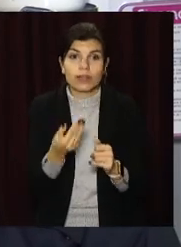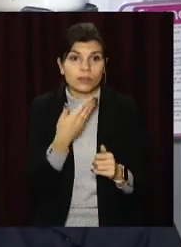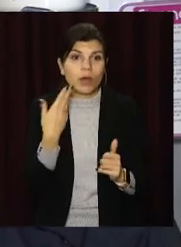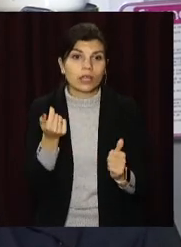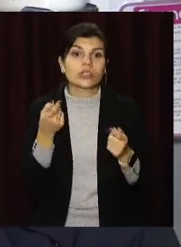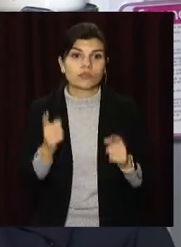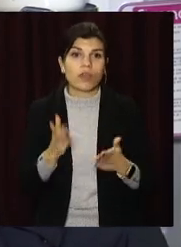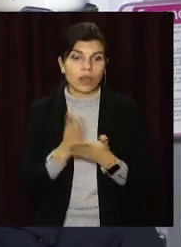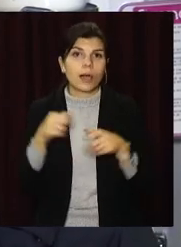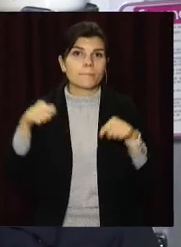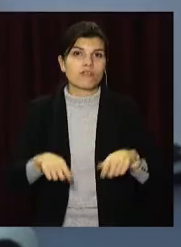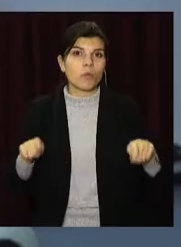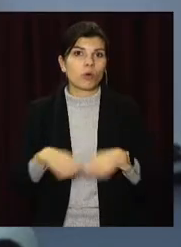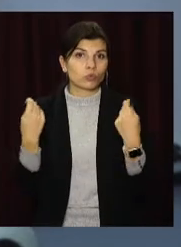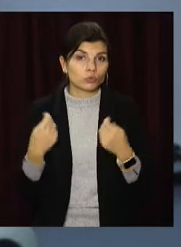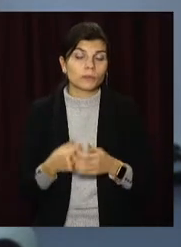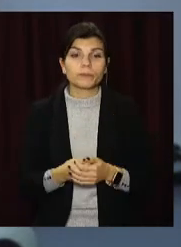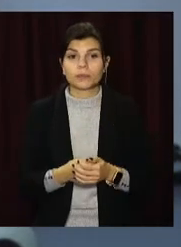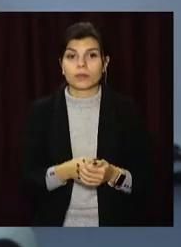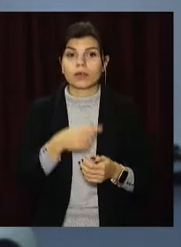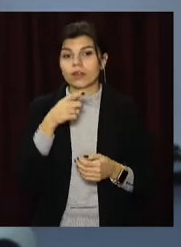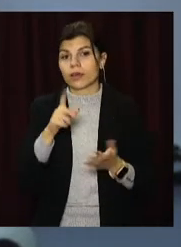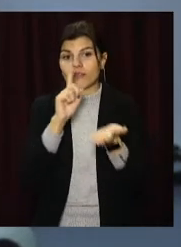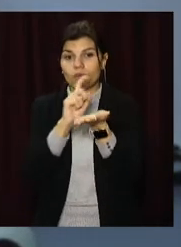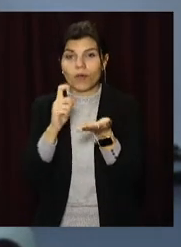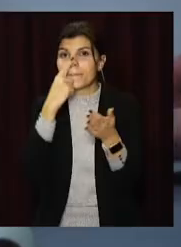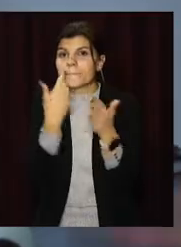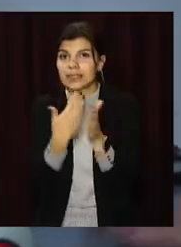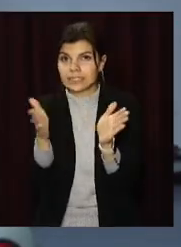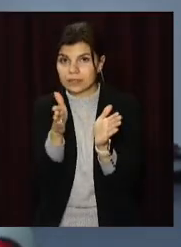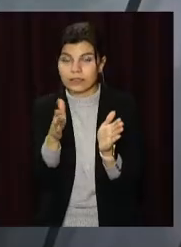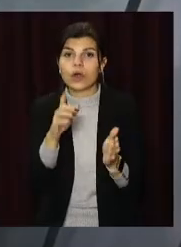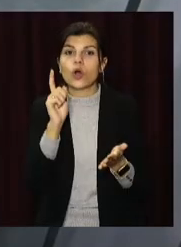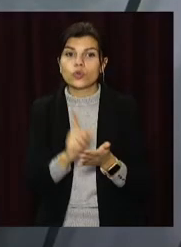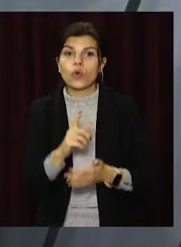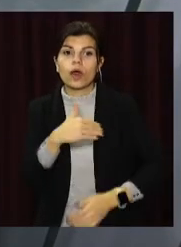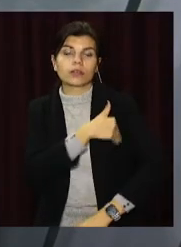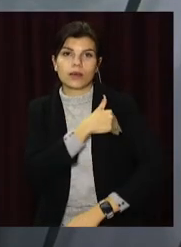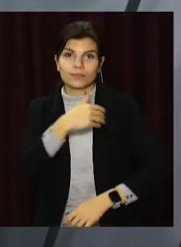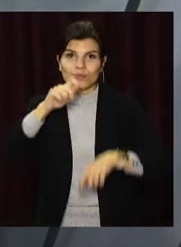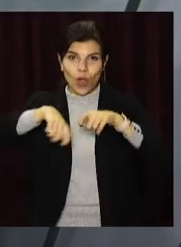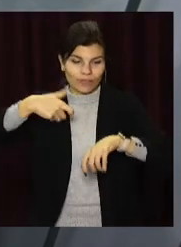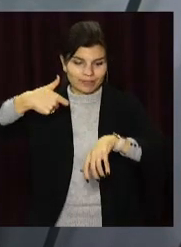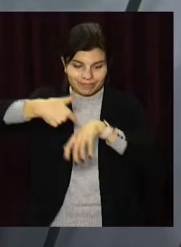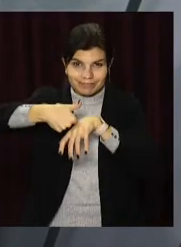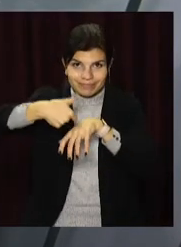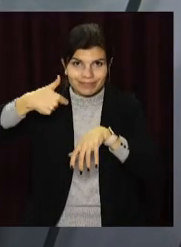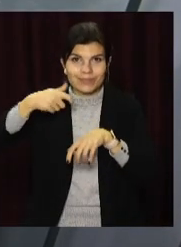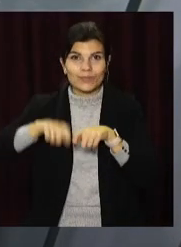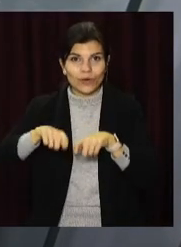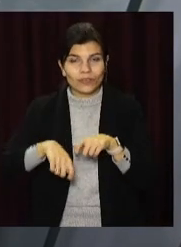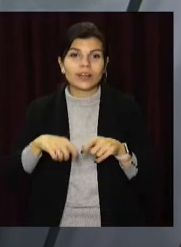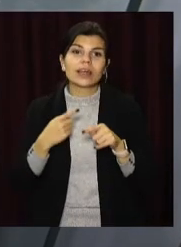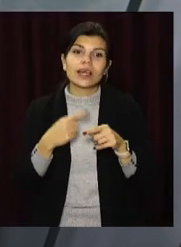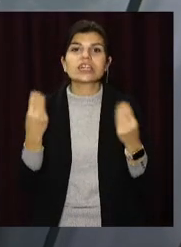дійсно це є правопорушенням». Антисептики ближче до покупців, обов'язковий температурний скринінг, сертифікат про вакцинацію